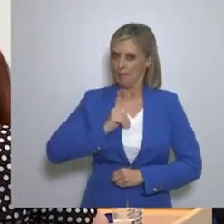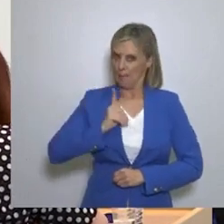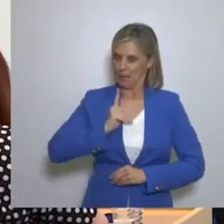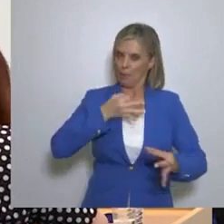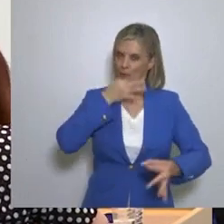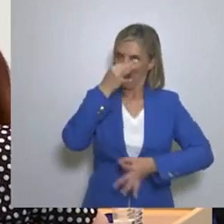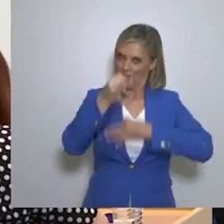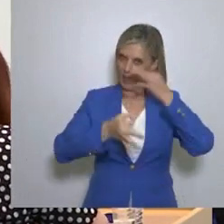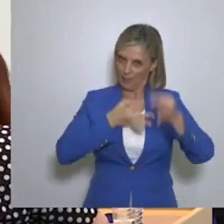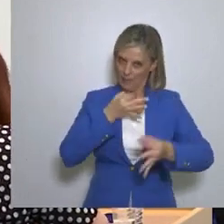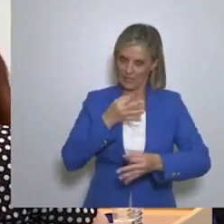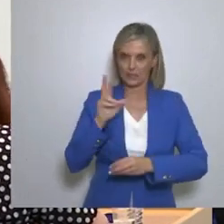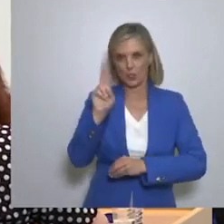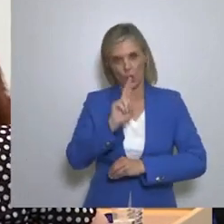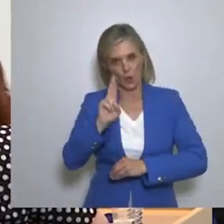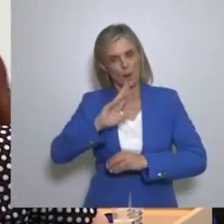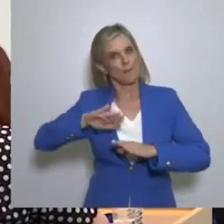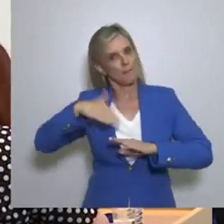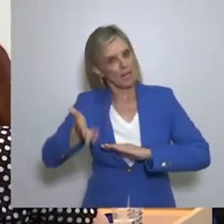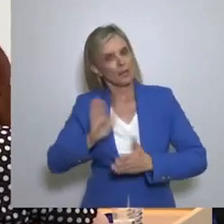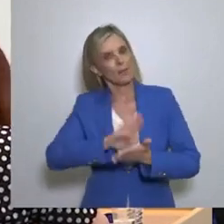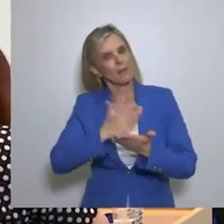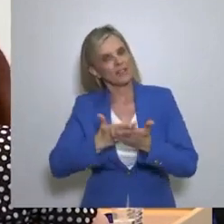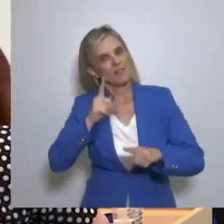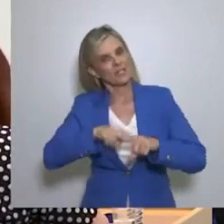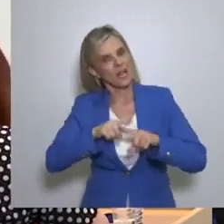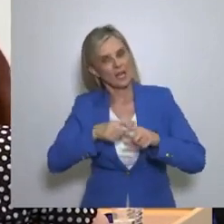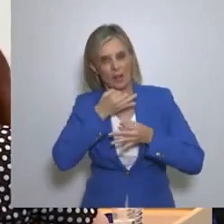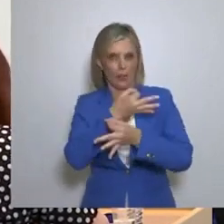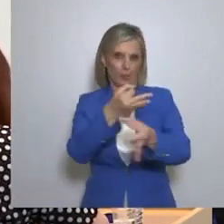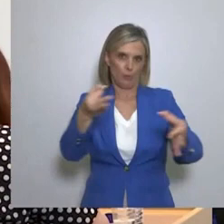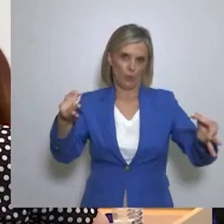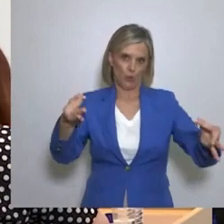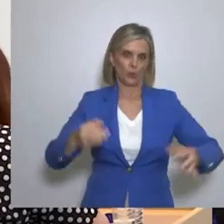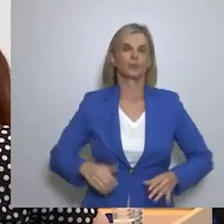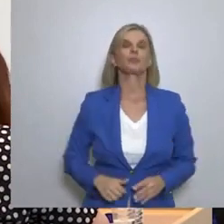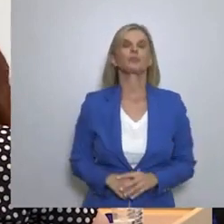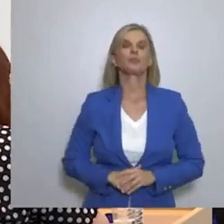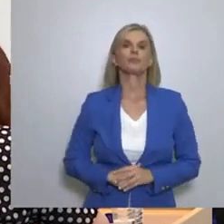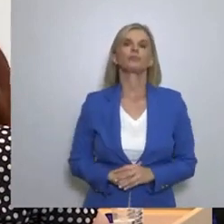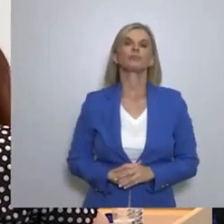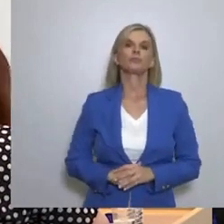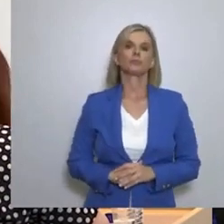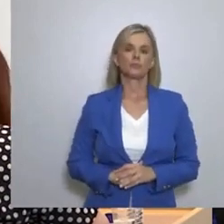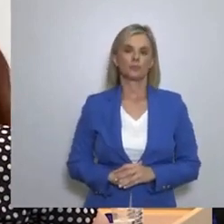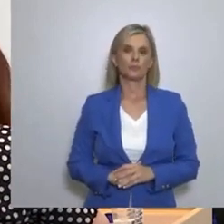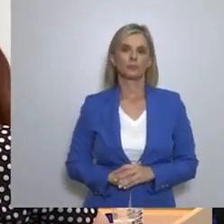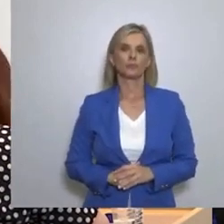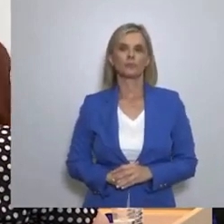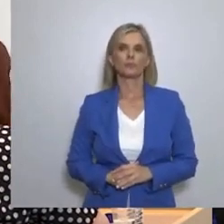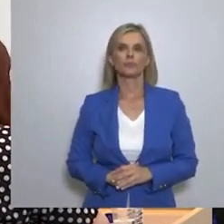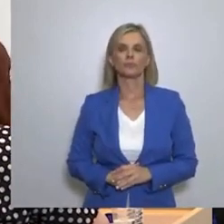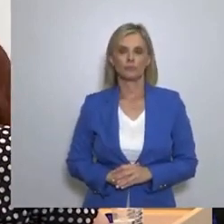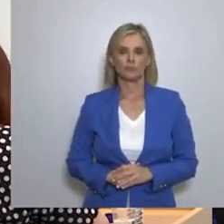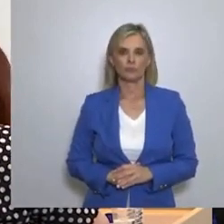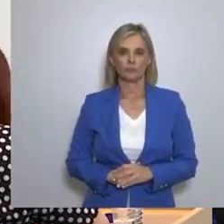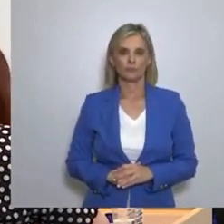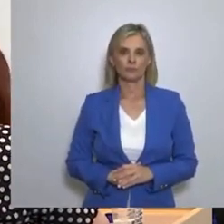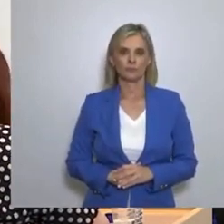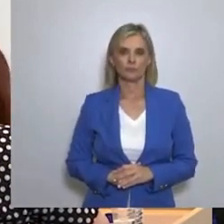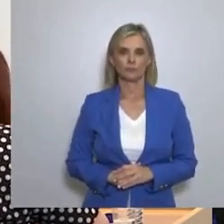всемирной сети как по глобальным экономическим вопросам, так и по вопросам реального демократического